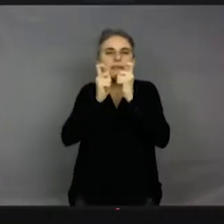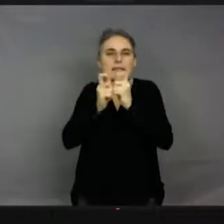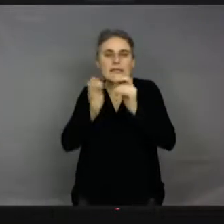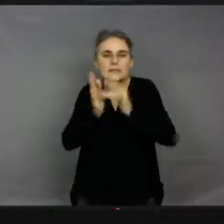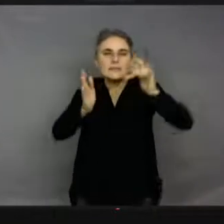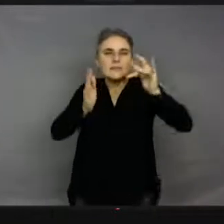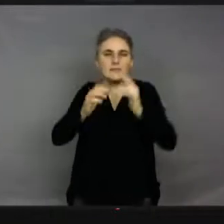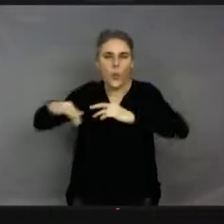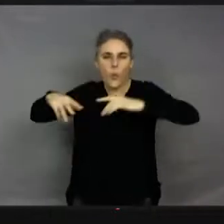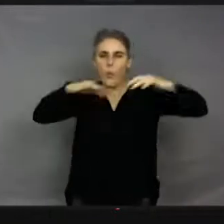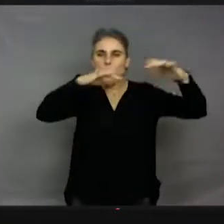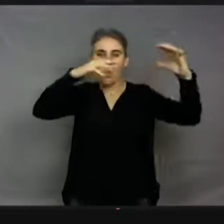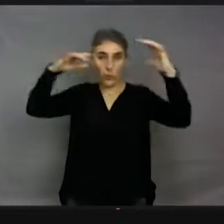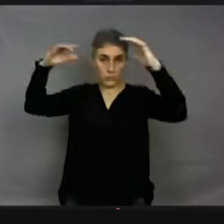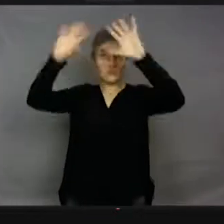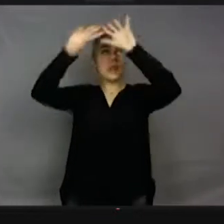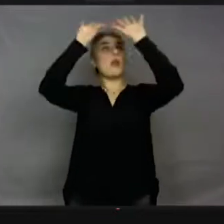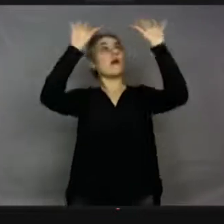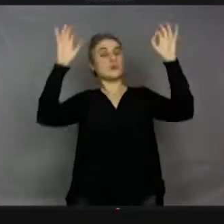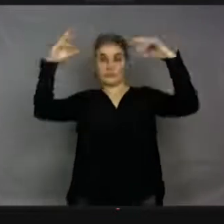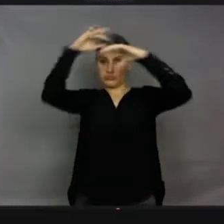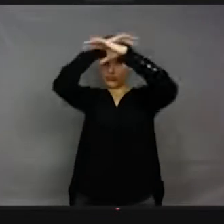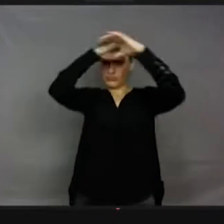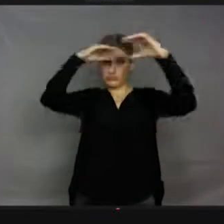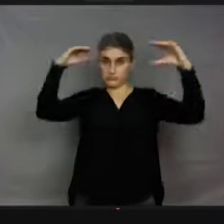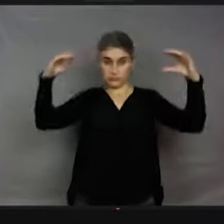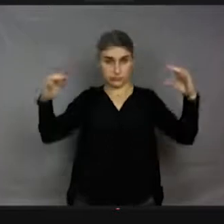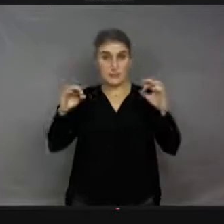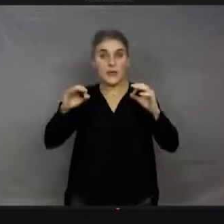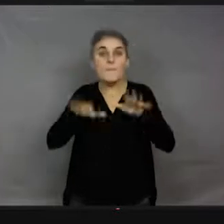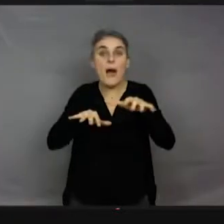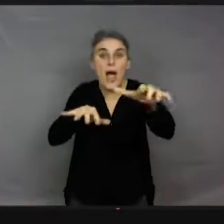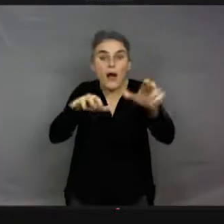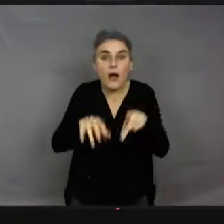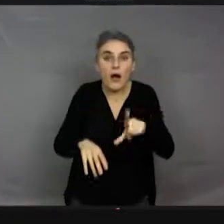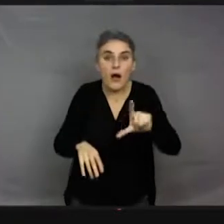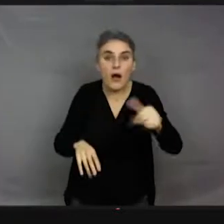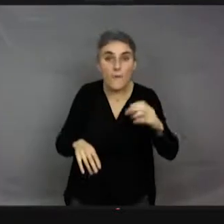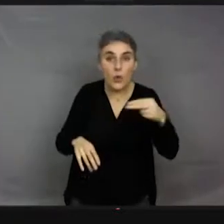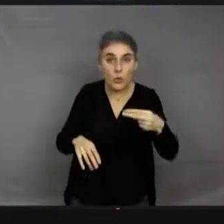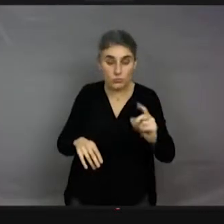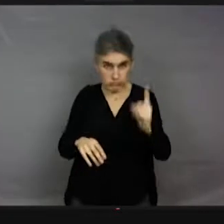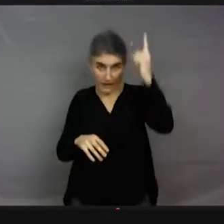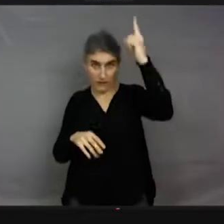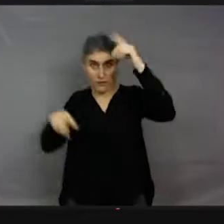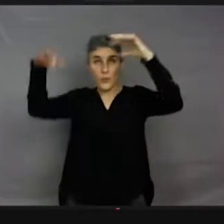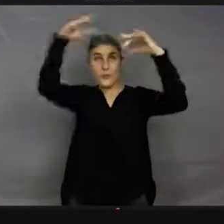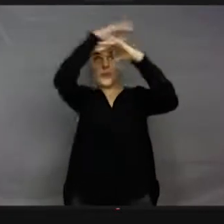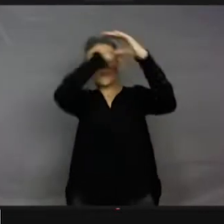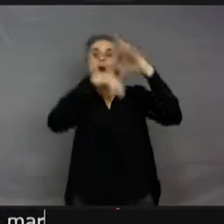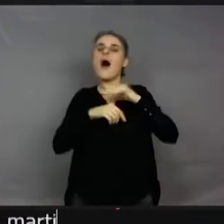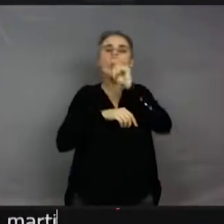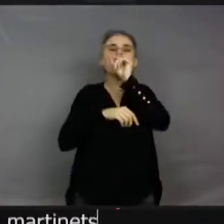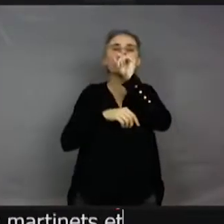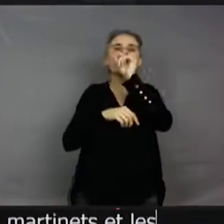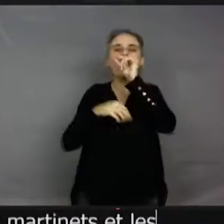Et en fait, dans le ciel, vous avez ce qu'on appelle vraiment un plancton aérien. Et d'ailleurs, il y a des animaux qui mangent ce plancton aérien qui sont les martinets ou les hirondelles qui sont des